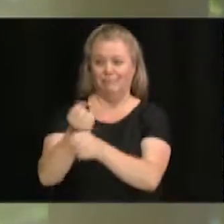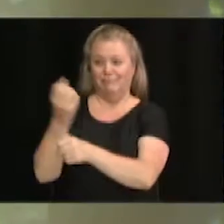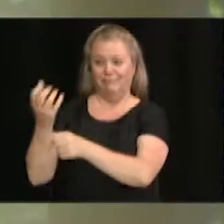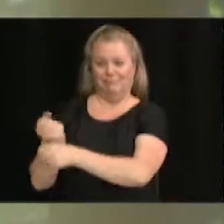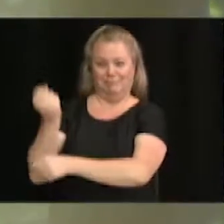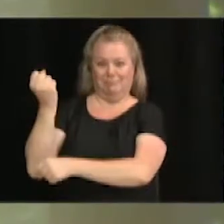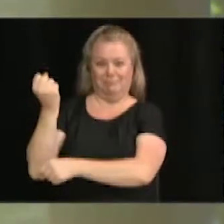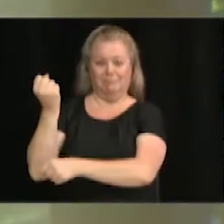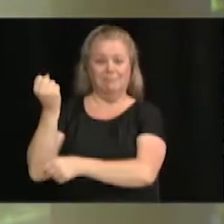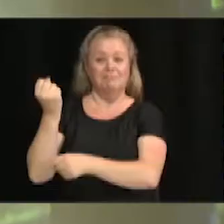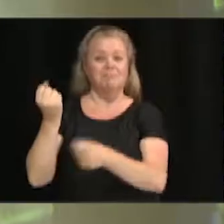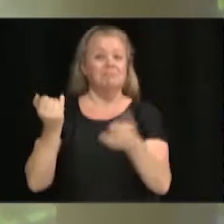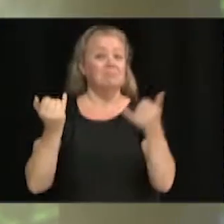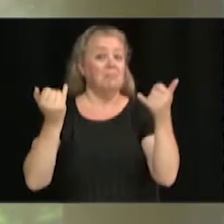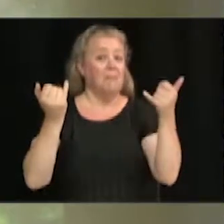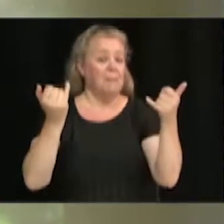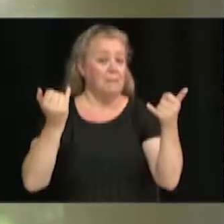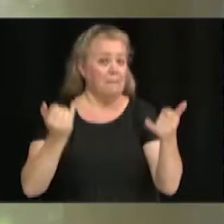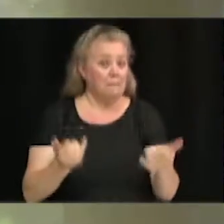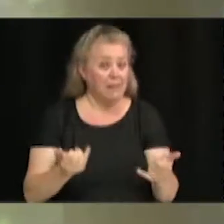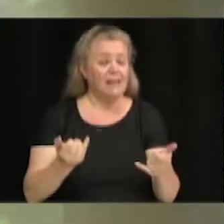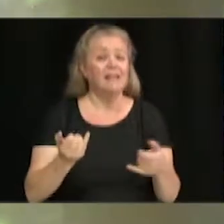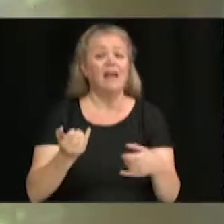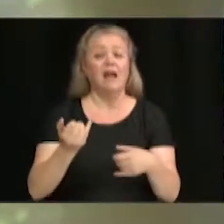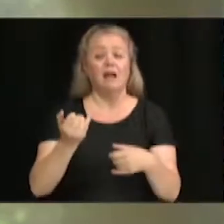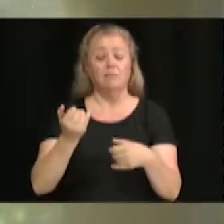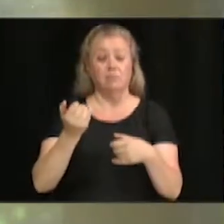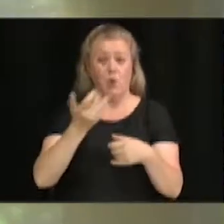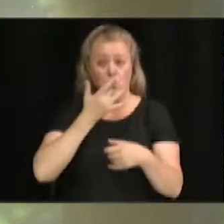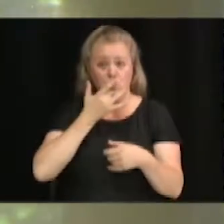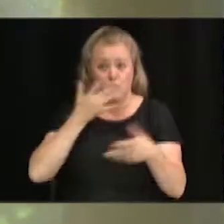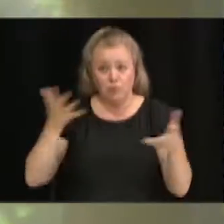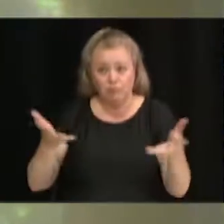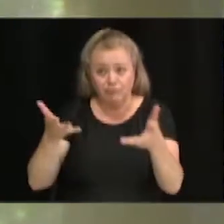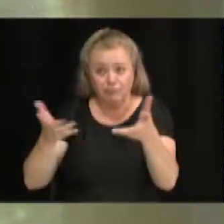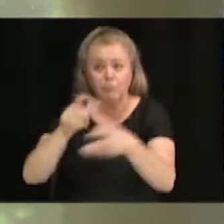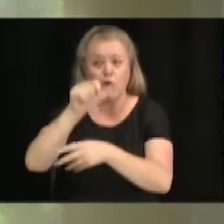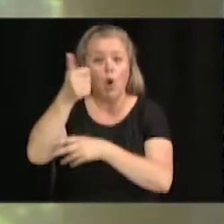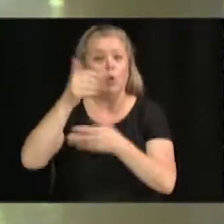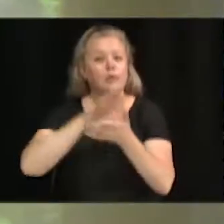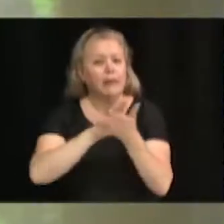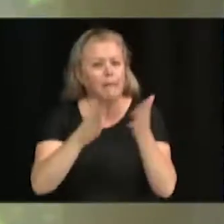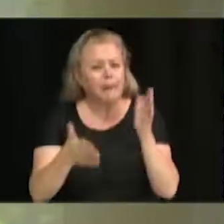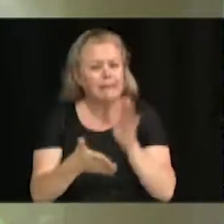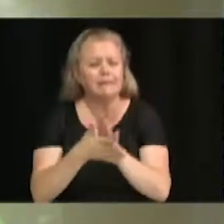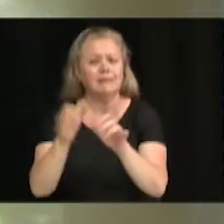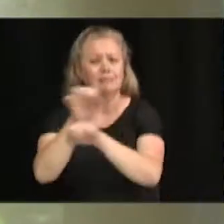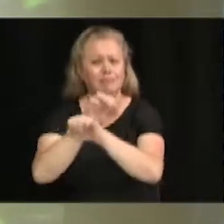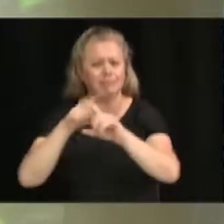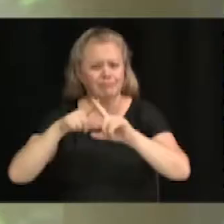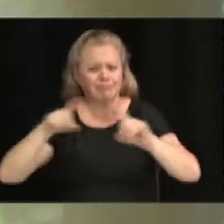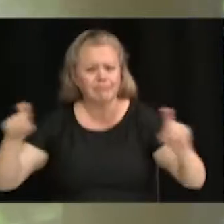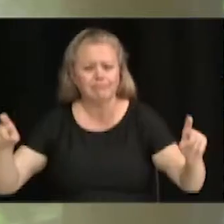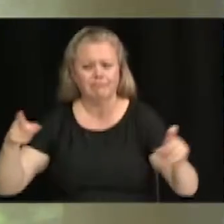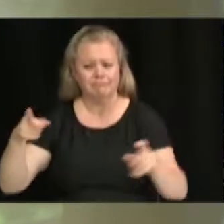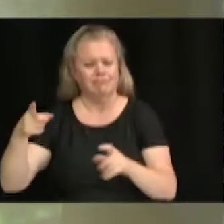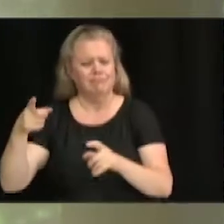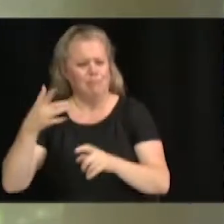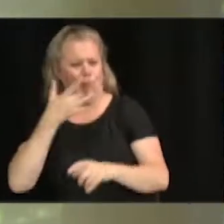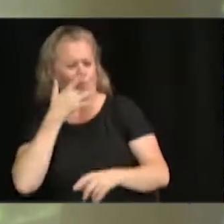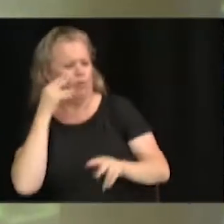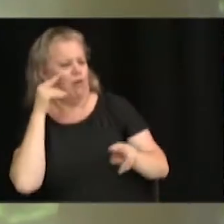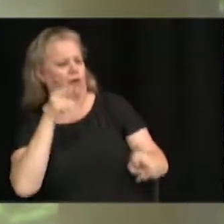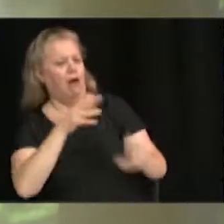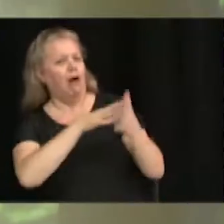On invite toutes les entreprises, les organisations à se joindre à ce mouvement pour appuyer nos jeunes.